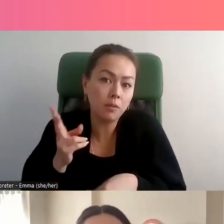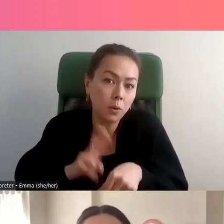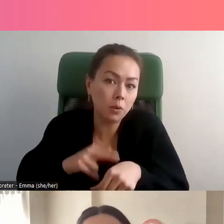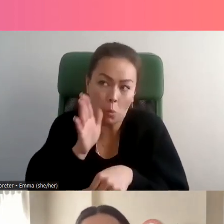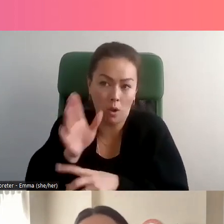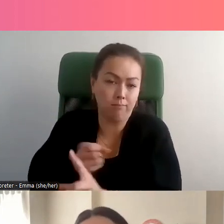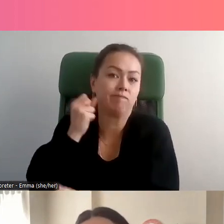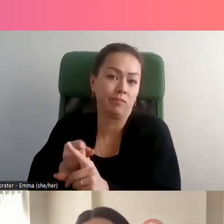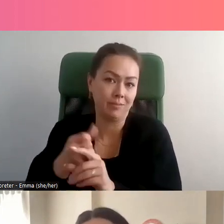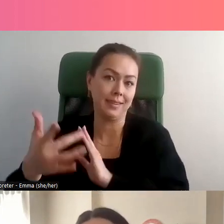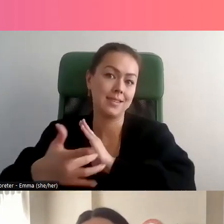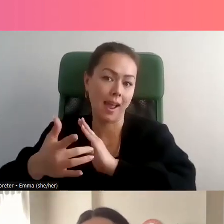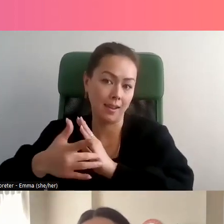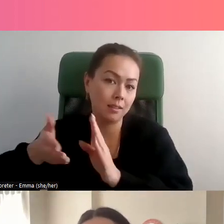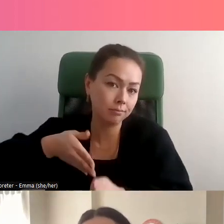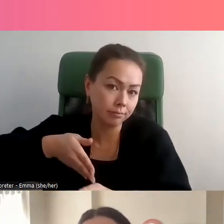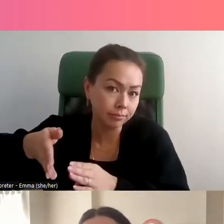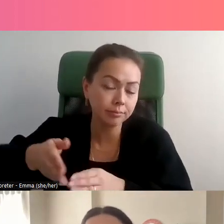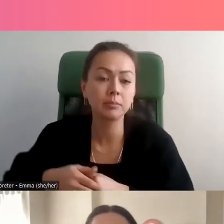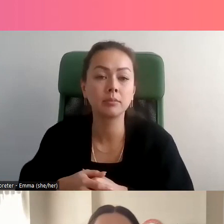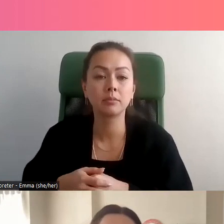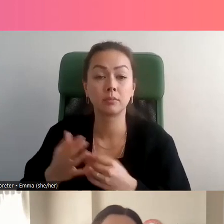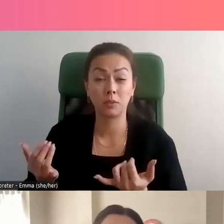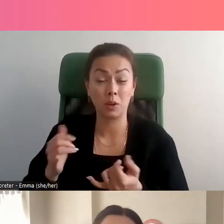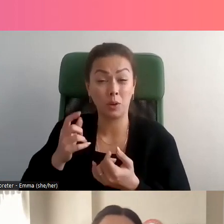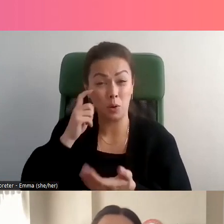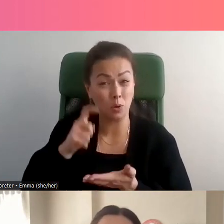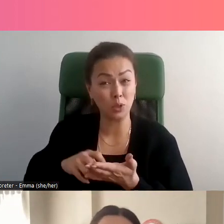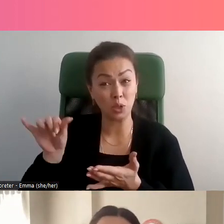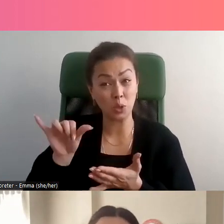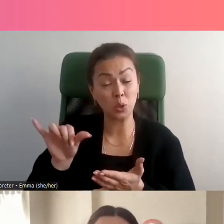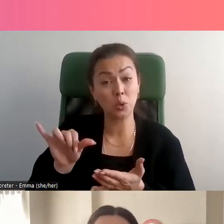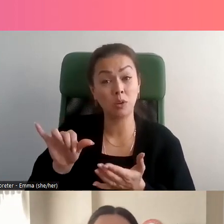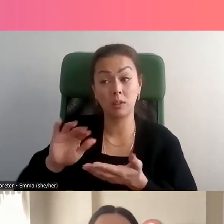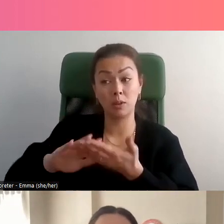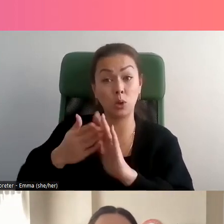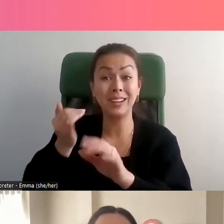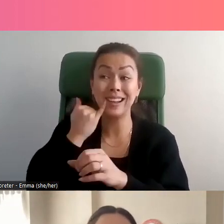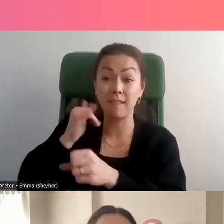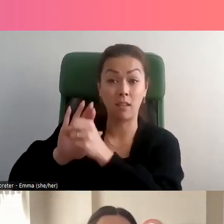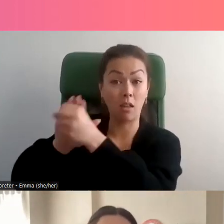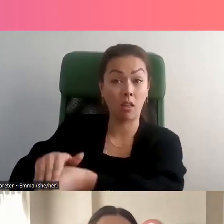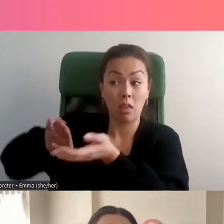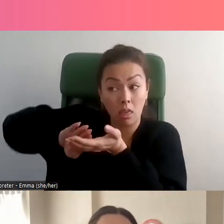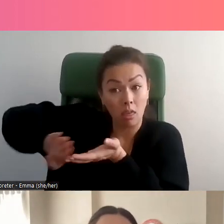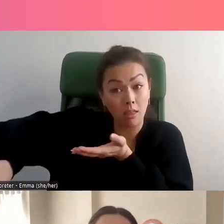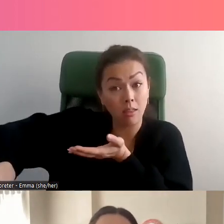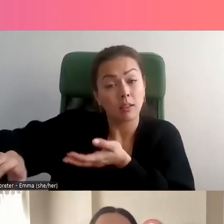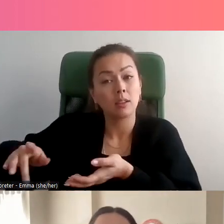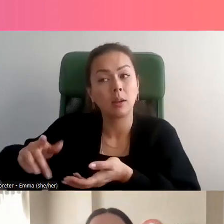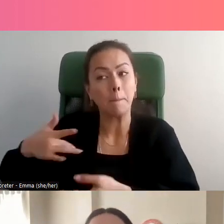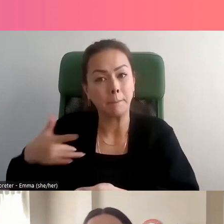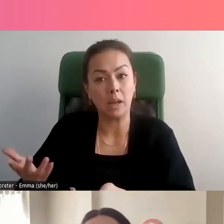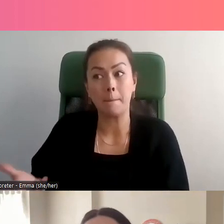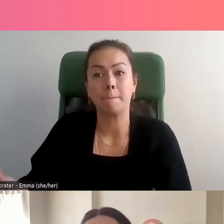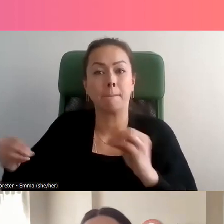d'une façon quelconque. Nous avons aussi trouvé que les groupes marginalisés et ceux qui connaissent divers chevauchements ou